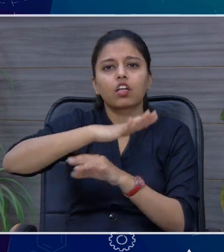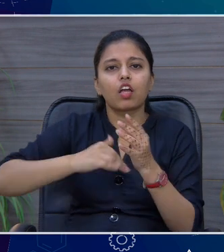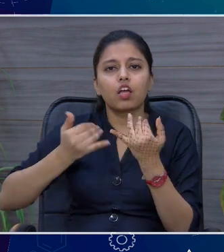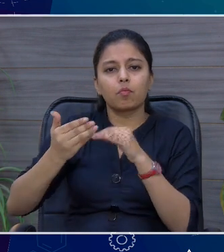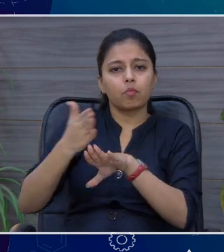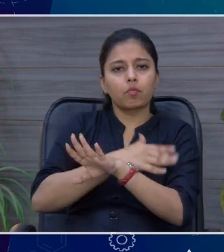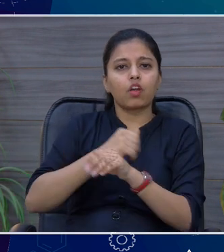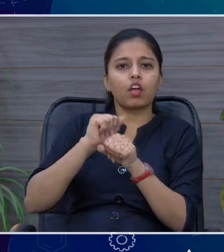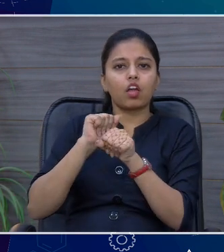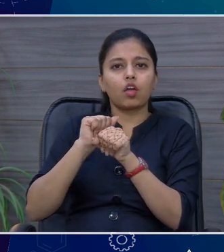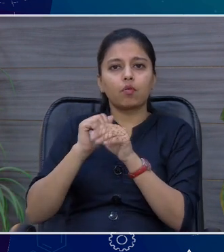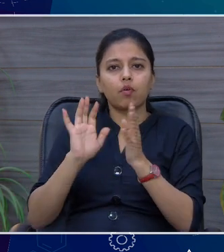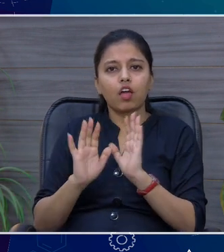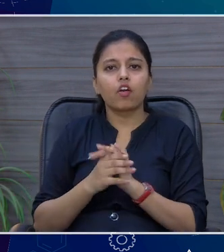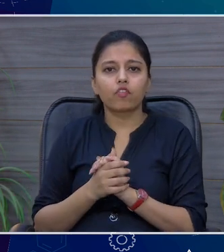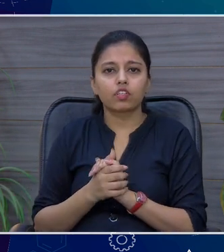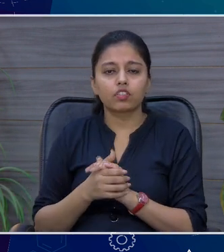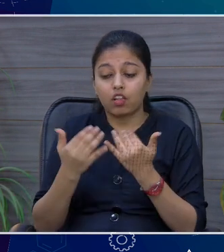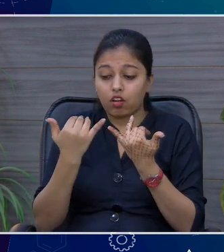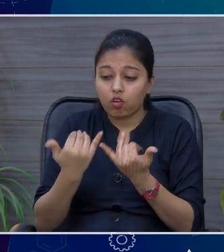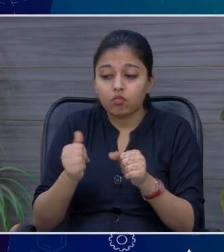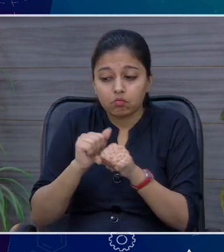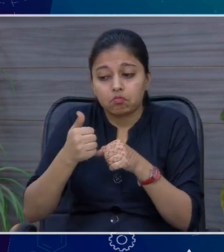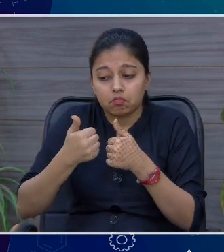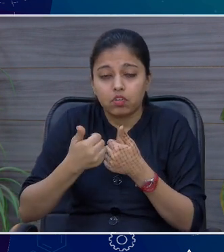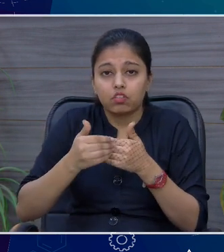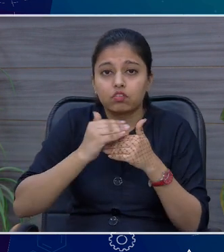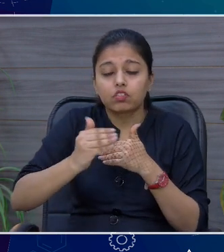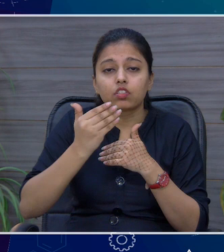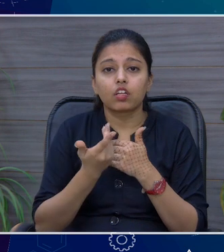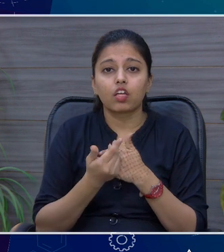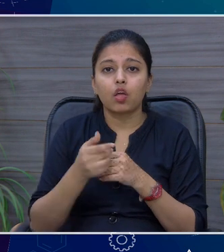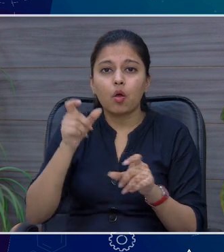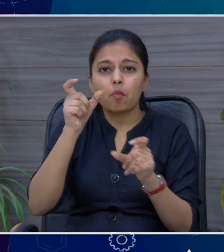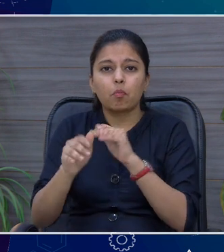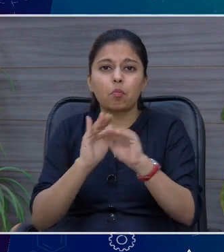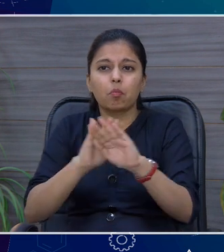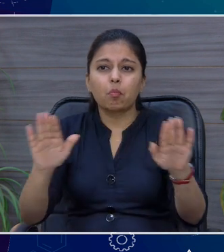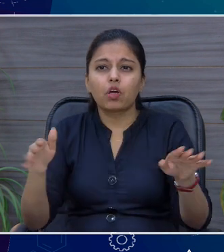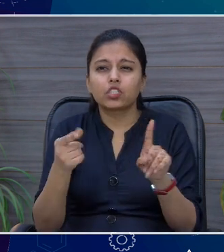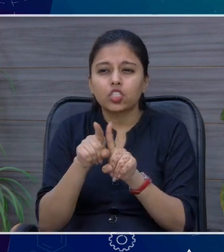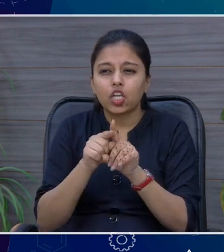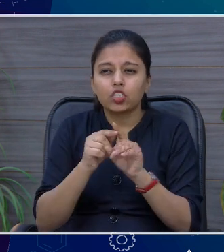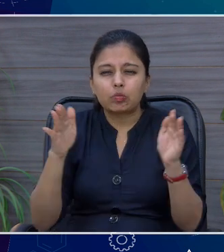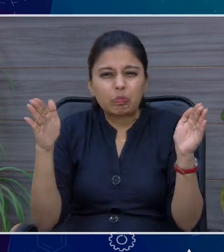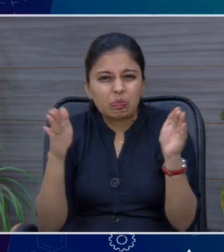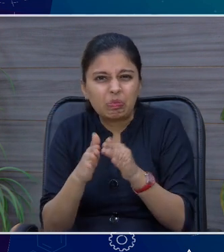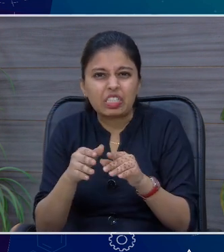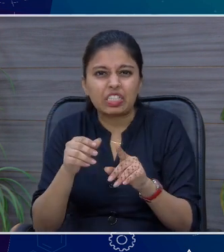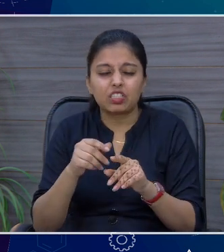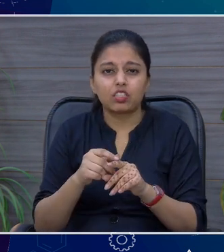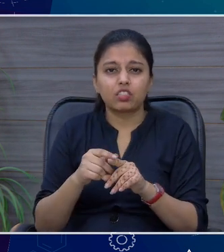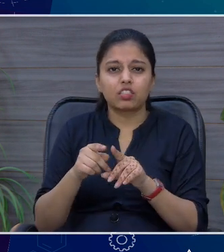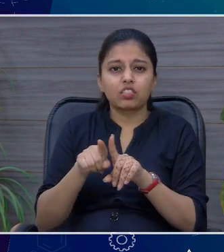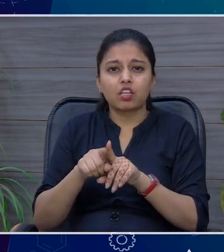बात तो यह आज भी यह काफी सही है कि बट चोंको हमेशा से बहुत जादा कॉंपेशन में अकिला जाता है कि आपको रैंक